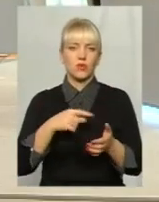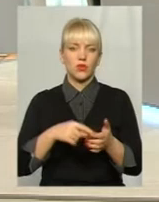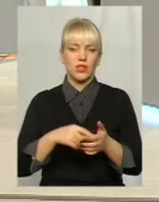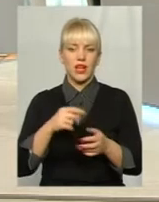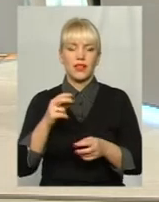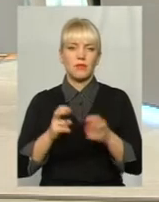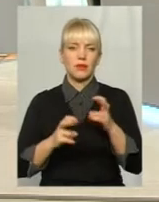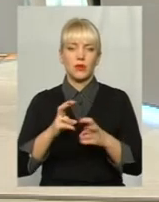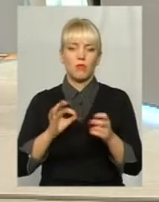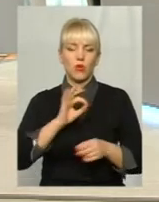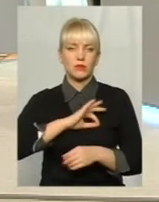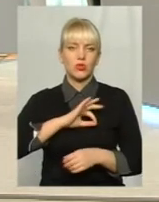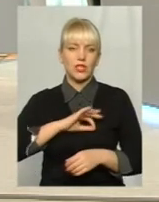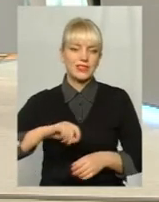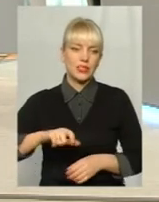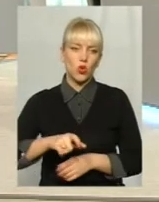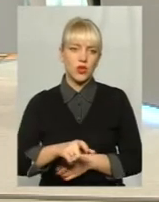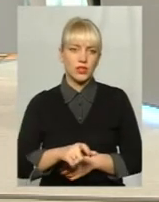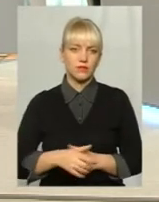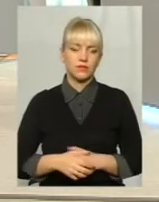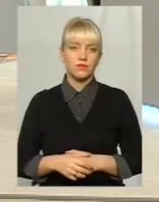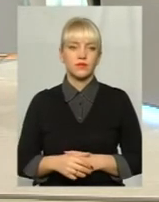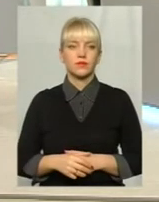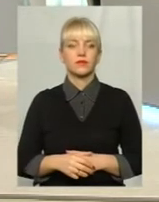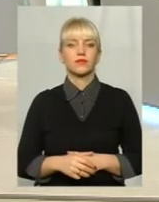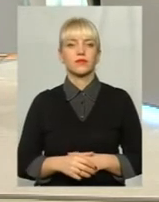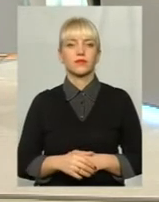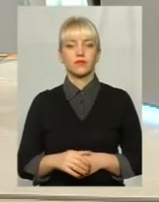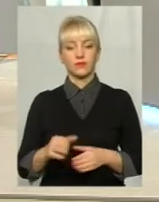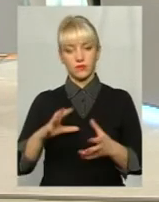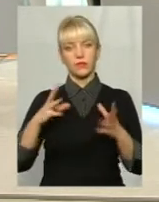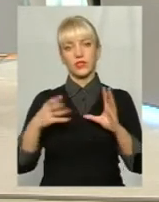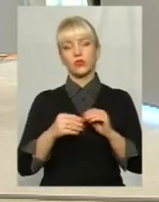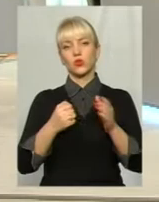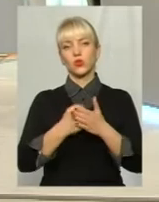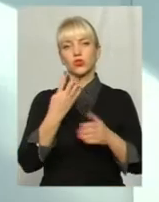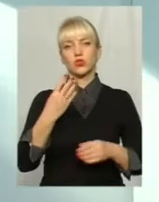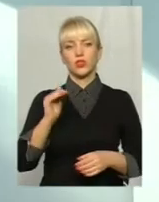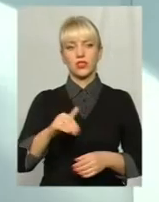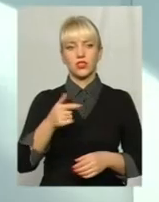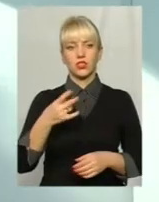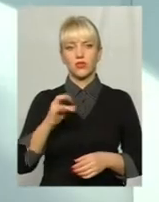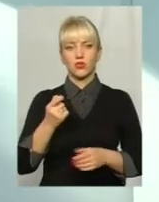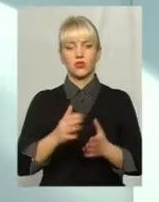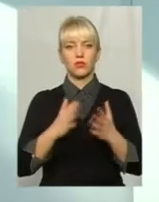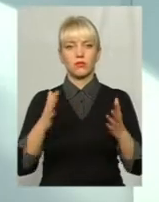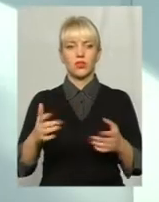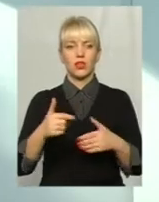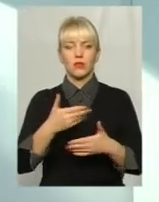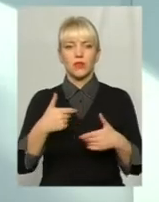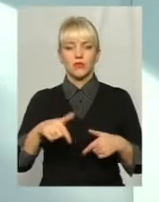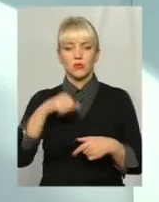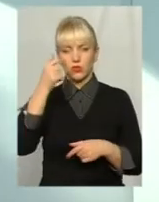експлуатації доріг, то до, ну, загально до 4 тисяч гривень, ну, трошки більше, ми в цьому році